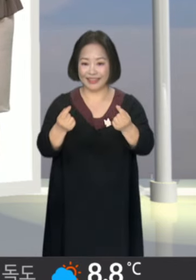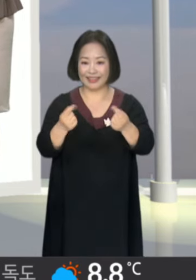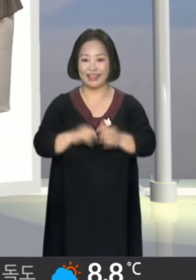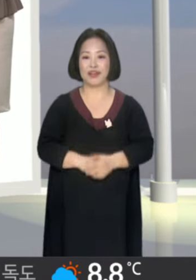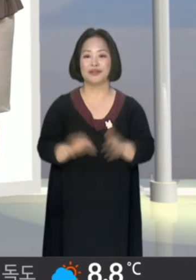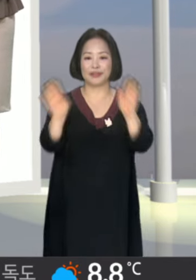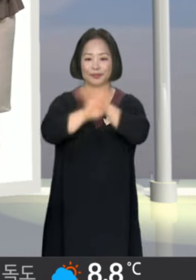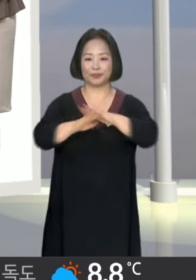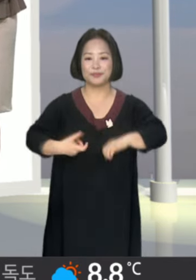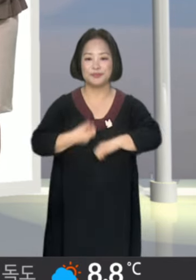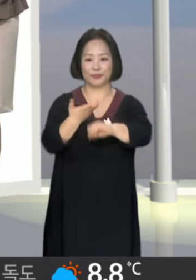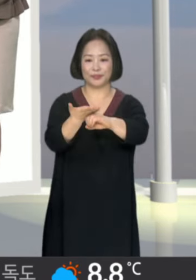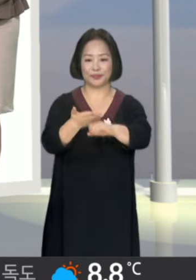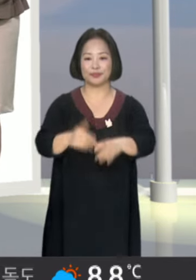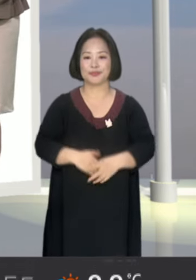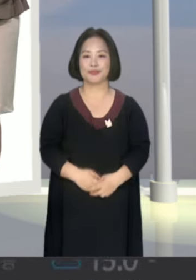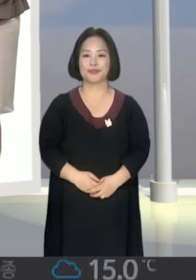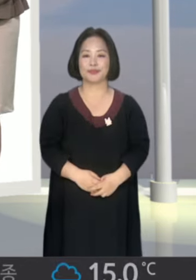생활날씨였습니다.